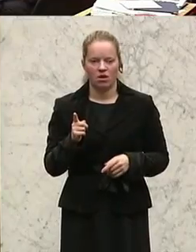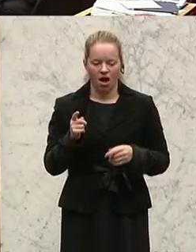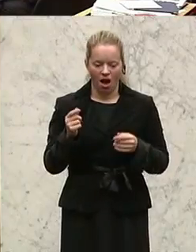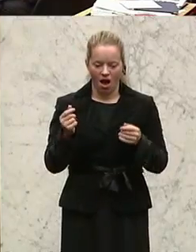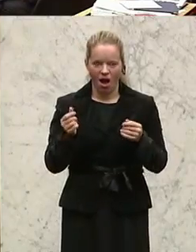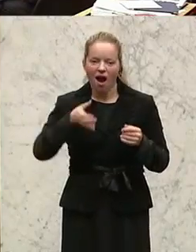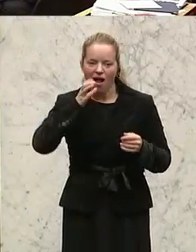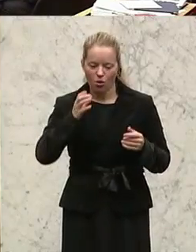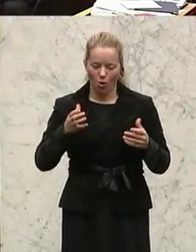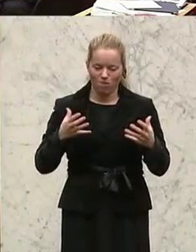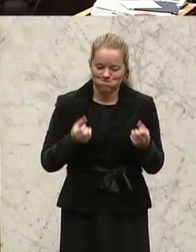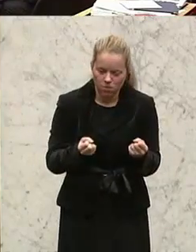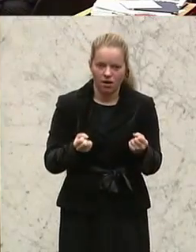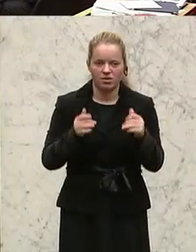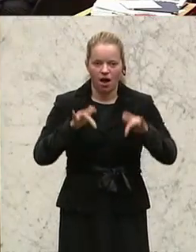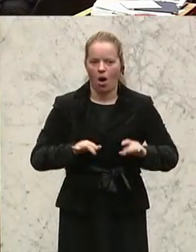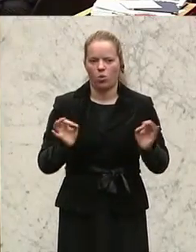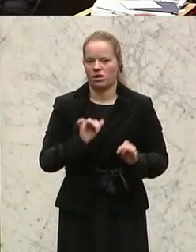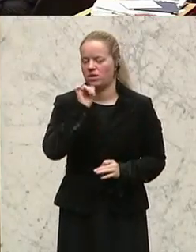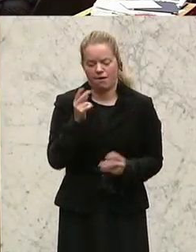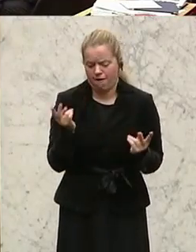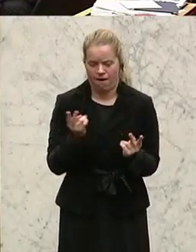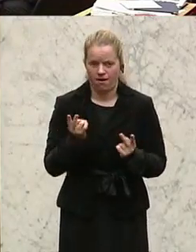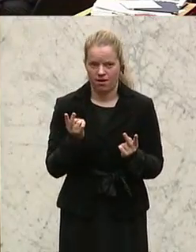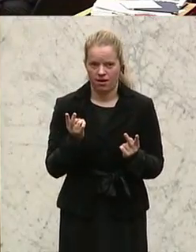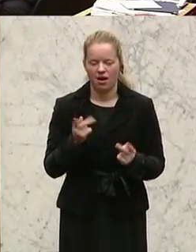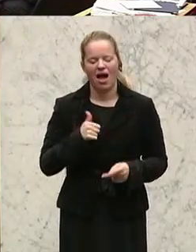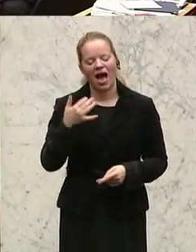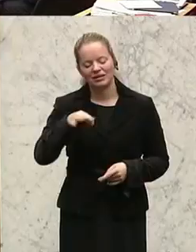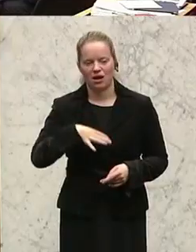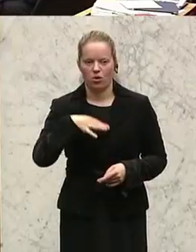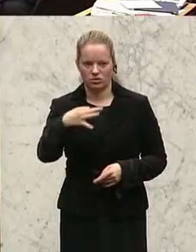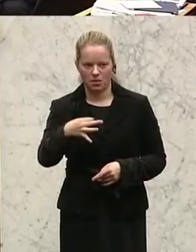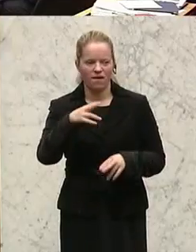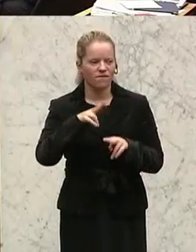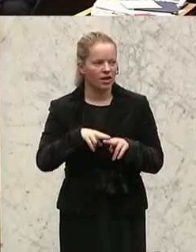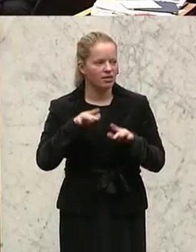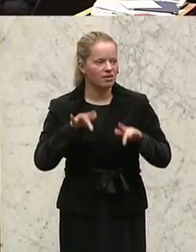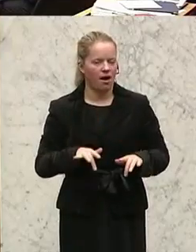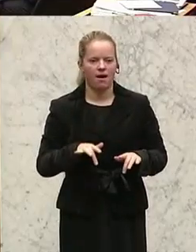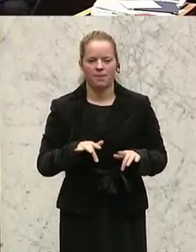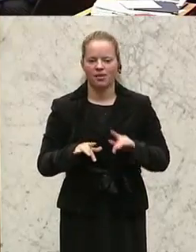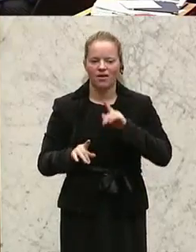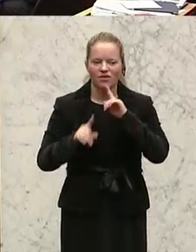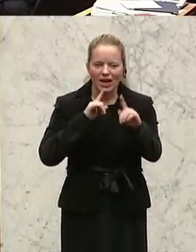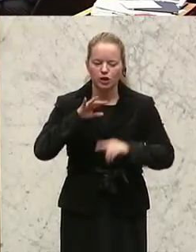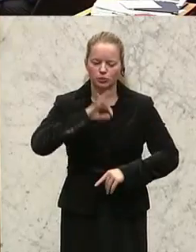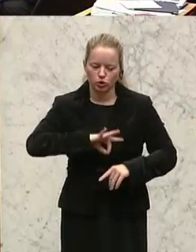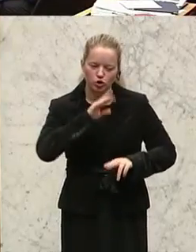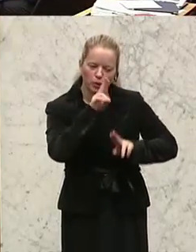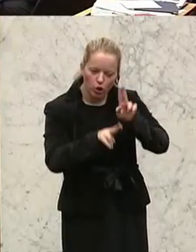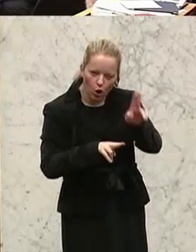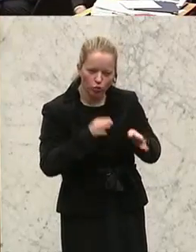verwendet oder nicht. Mit einer Ausnahme, wenn es eine sehr gute und konzentrierte verkehrspsychologische